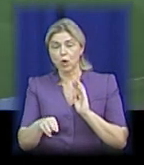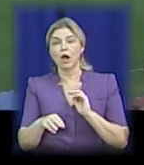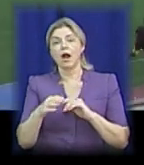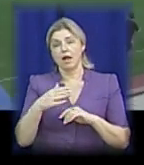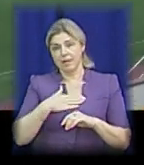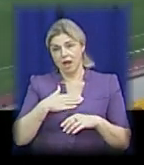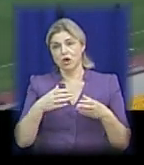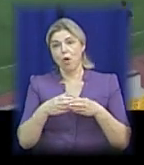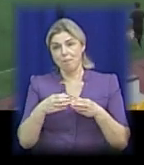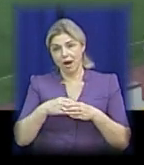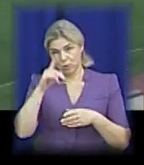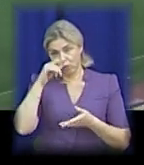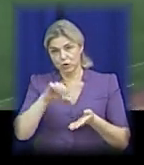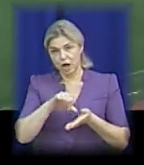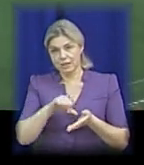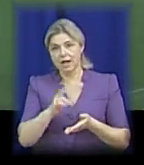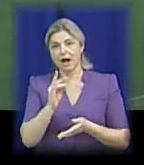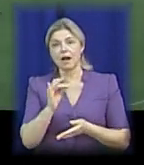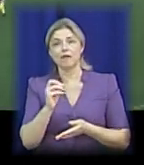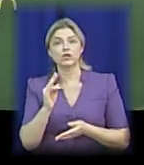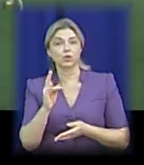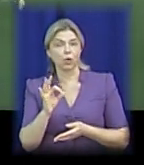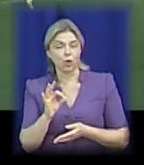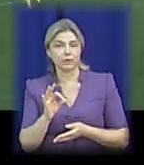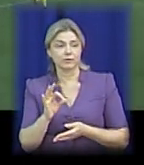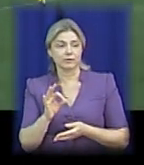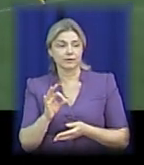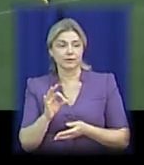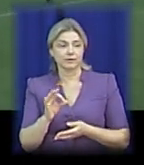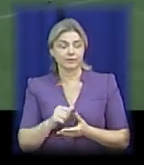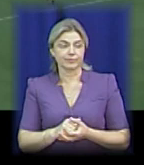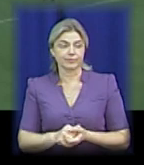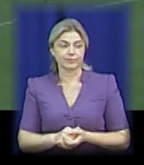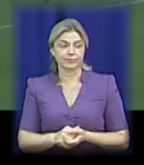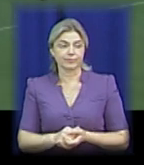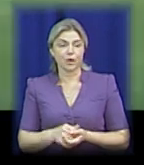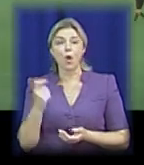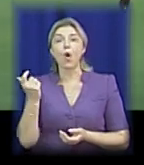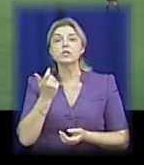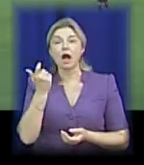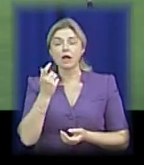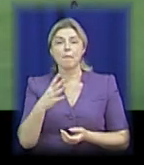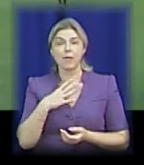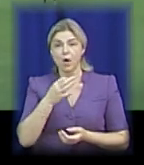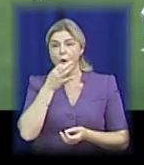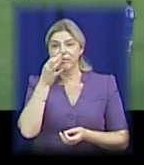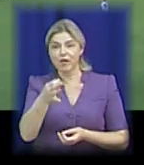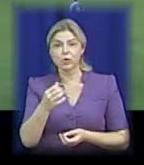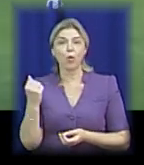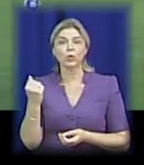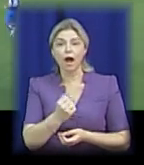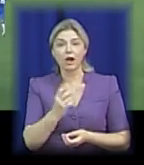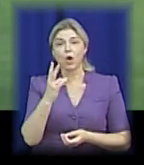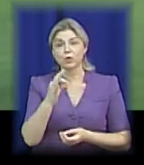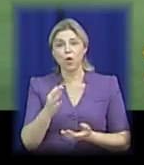зумів обіграти захисника, але не переграв голкіпера господарів Олексія Баштаненка. Господарі відповіли ударом, але м'яч пролутів